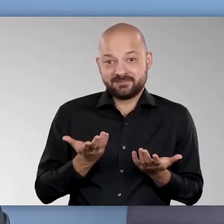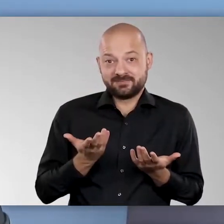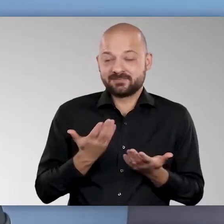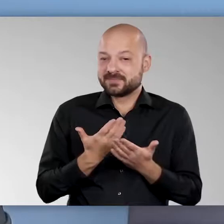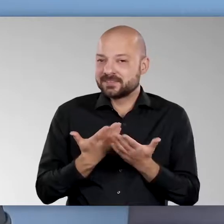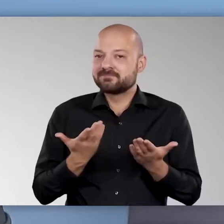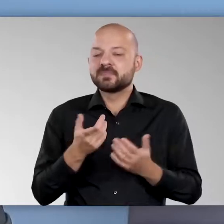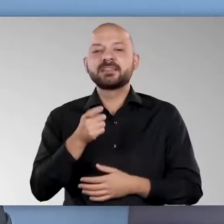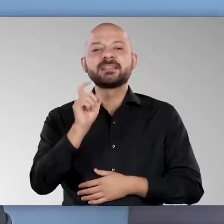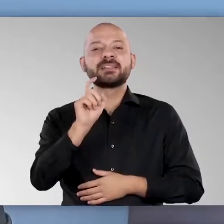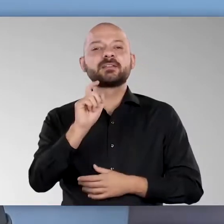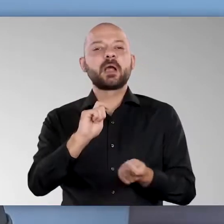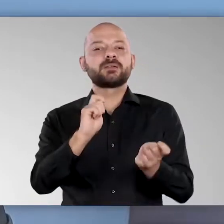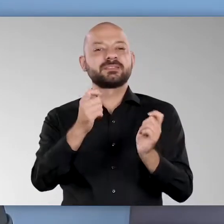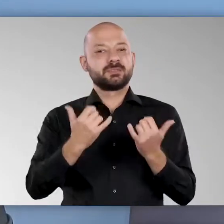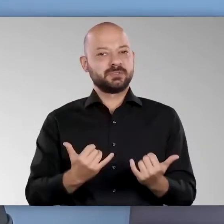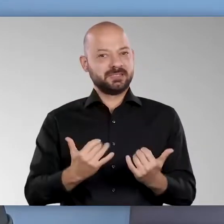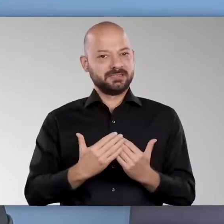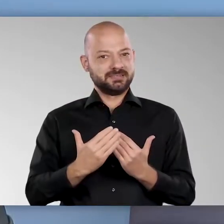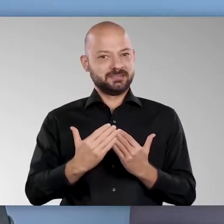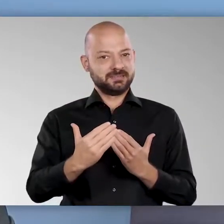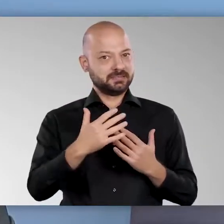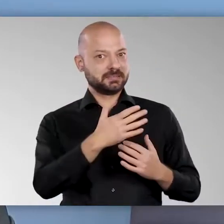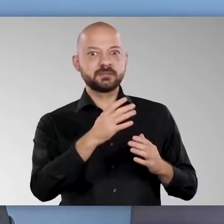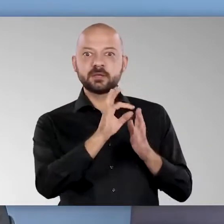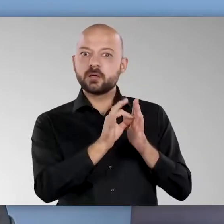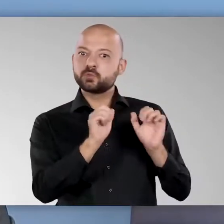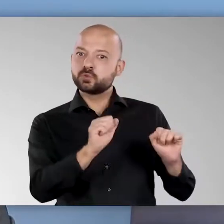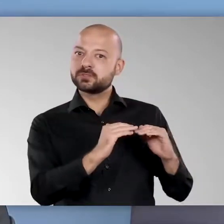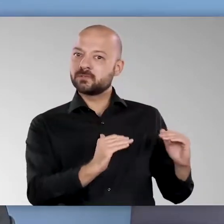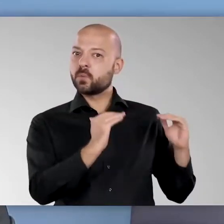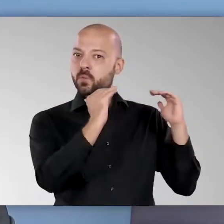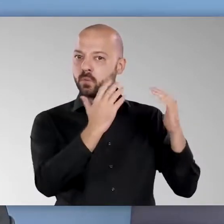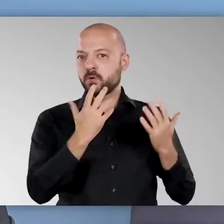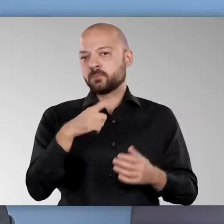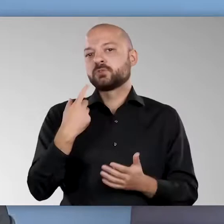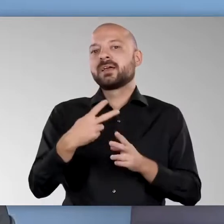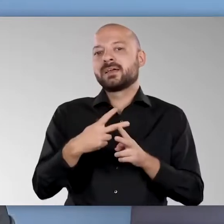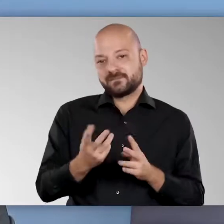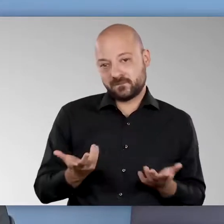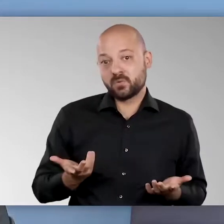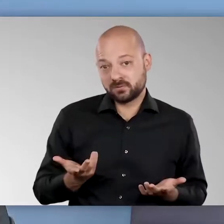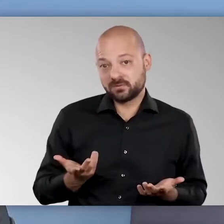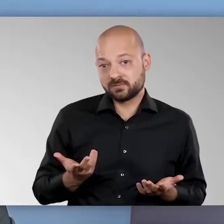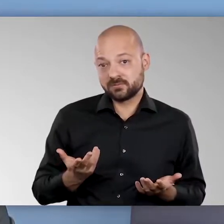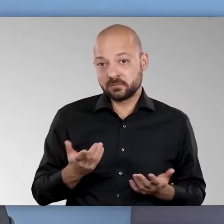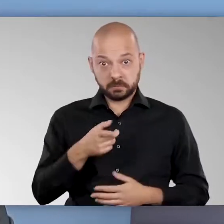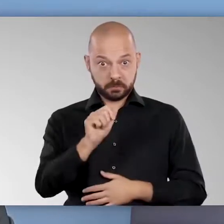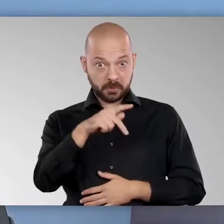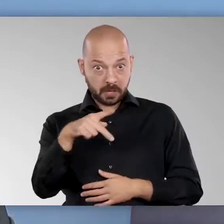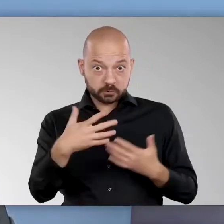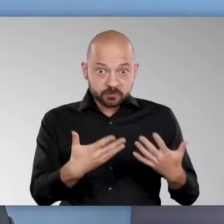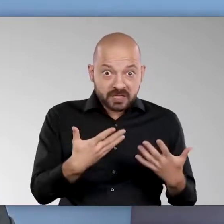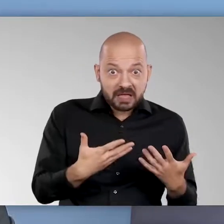meldet. Aber das ist, glaube ich, im Zeitalter der Digitalisierung und einem hohen Datenschutzniveau etwas, an das wir uns gewöhnen